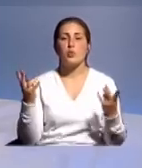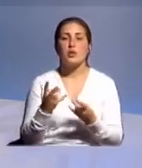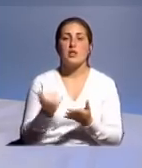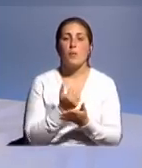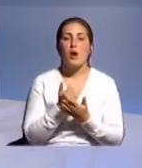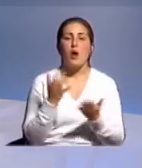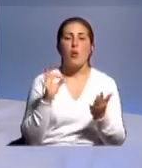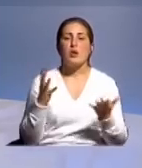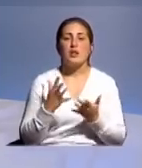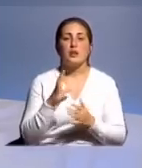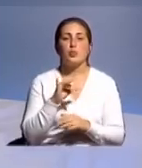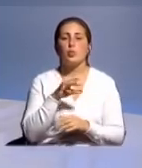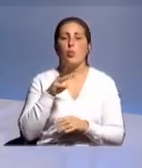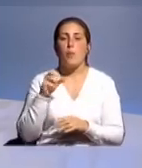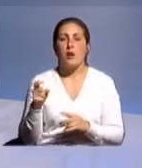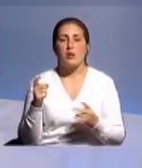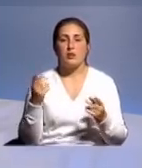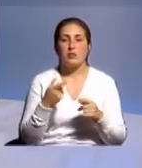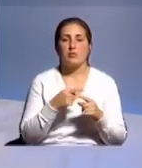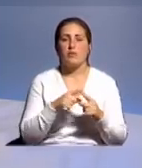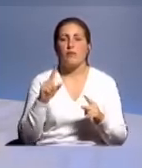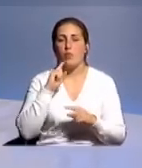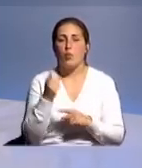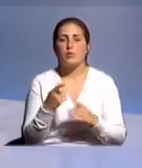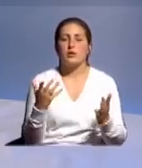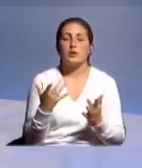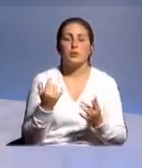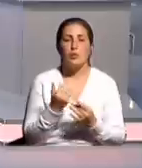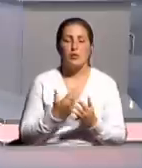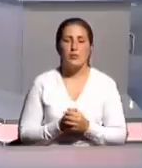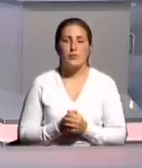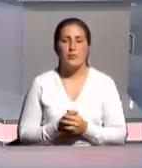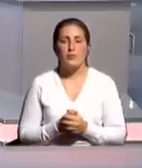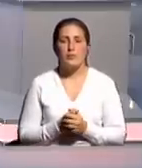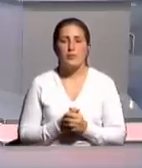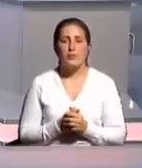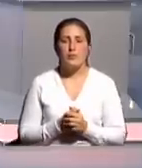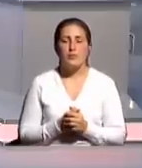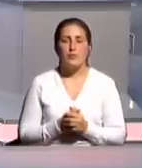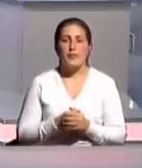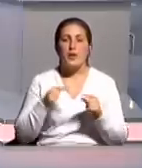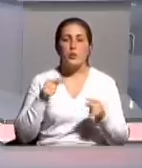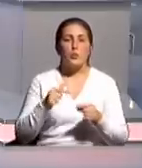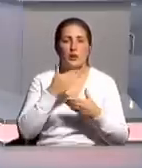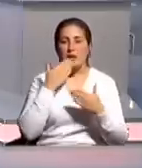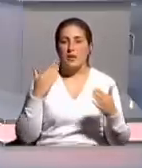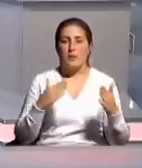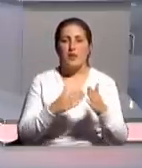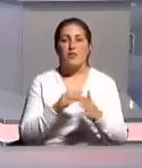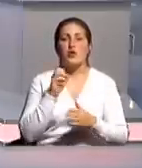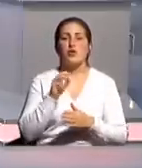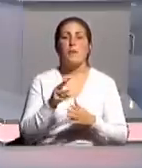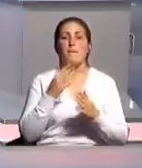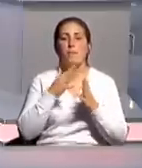суммах идет речь? Хотя бы в год? Миллиард, 10 миллиардов, полмиллиарда? Тут нет пределов. Чем